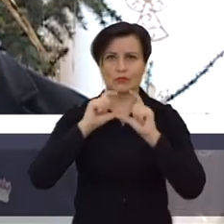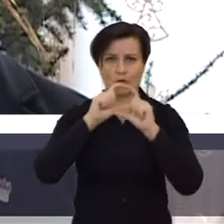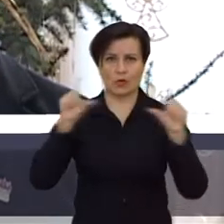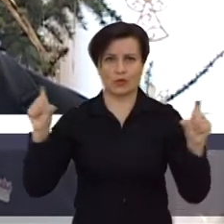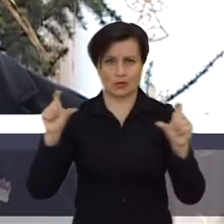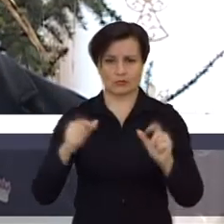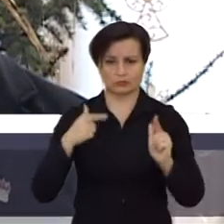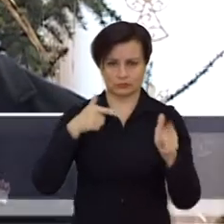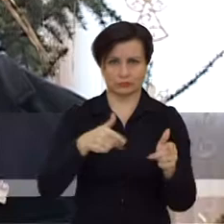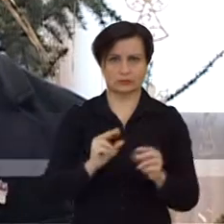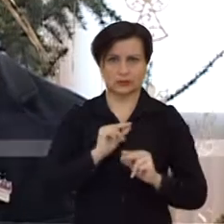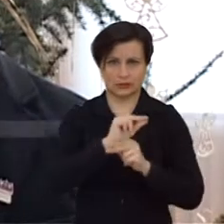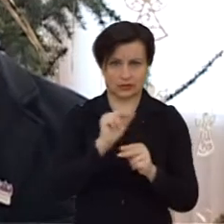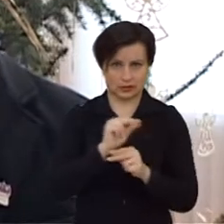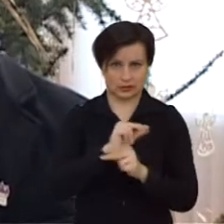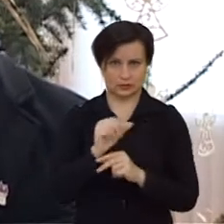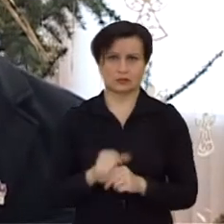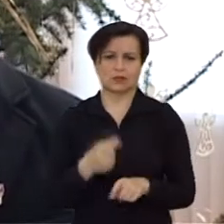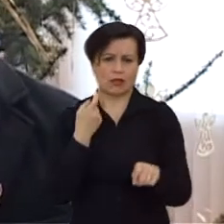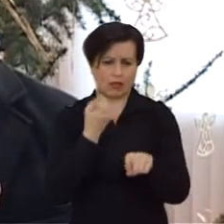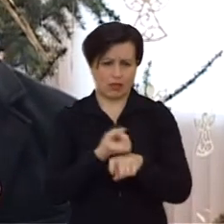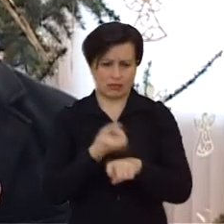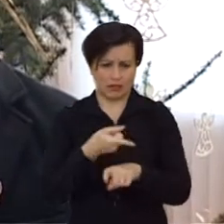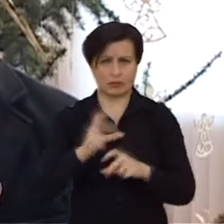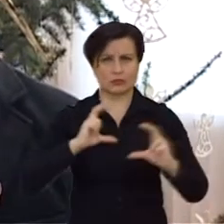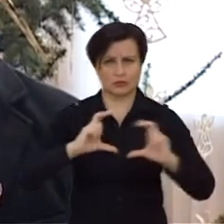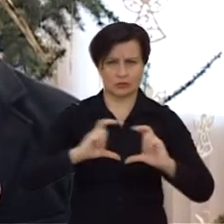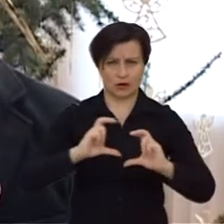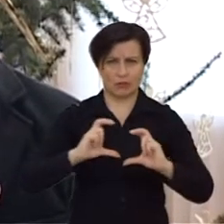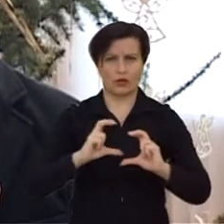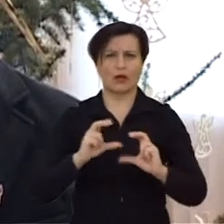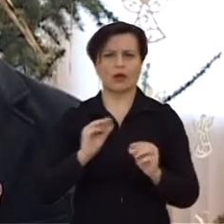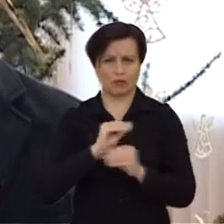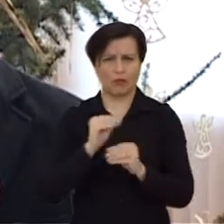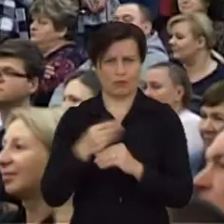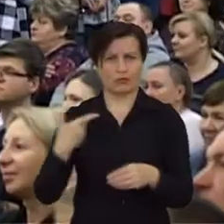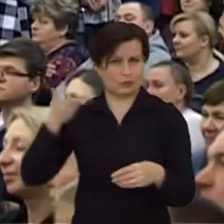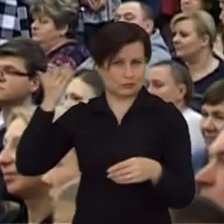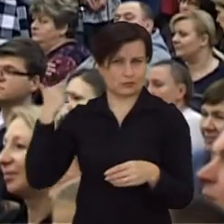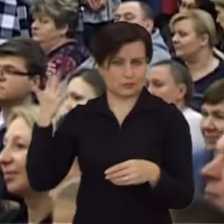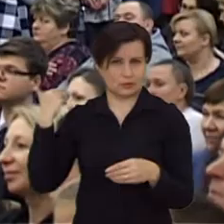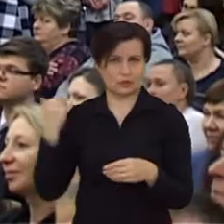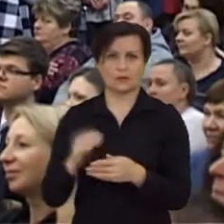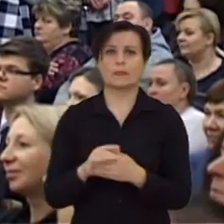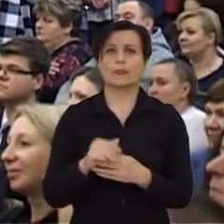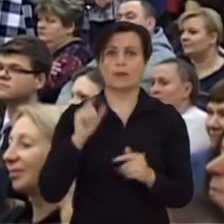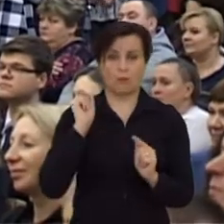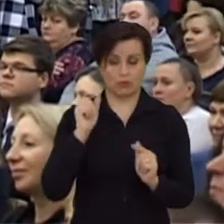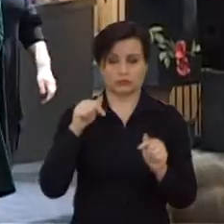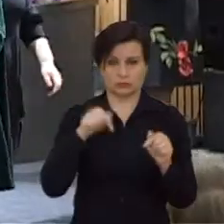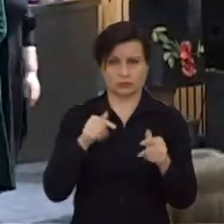vaikus šakmatais Lietuvoje ir Kedainiuose moko ten nuo netmenumų laikų, bet šitas naujas organas, jis